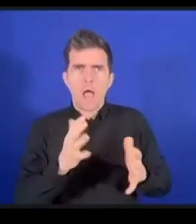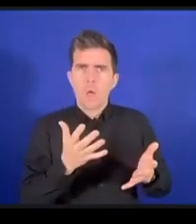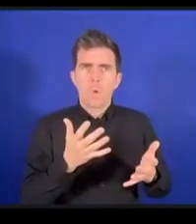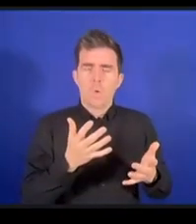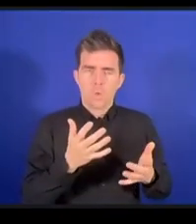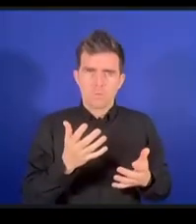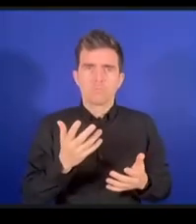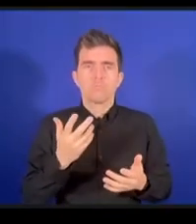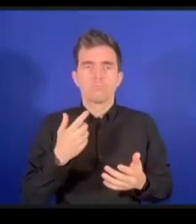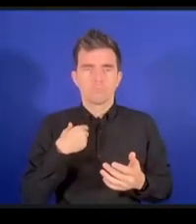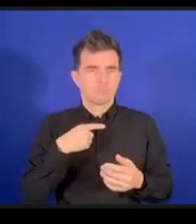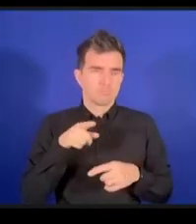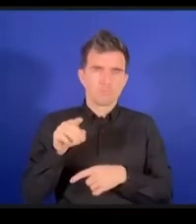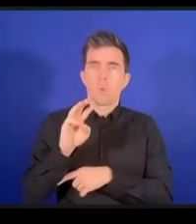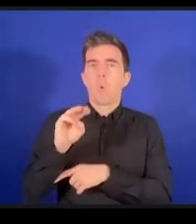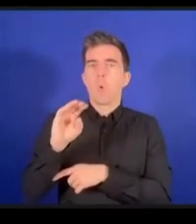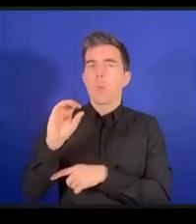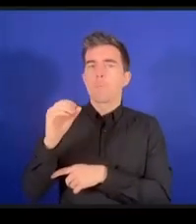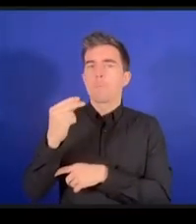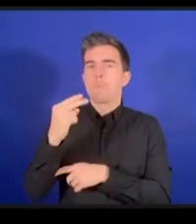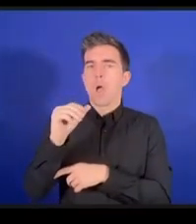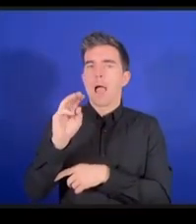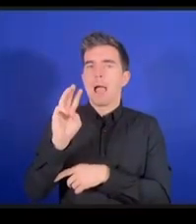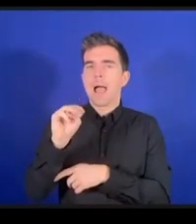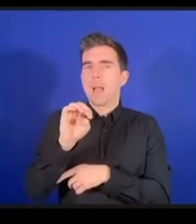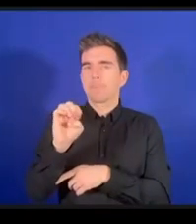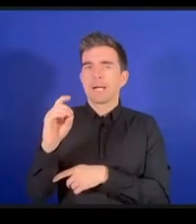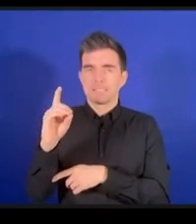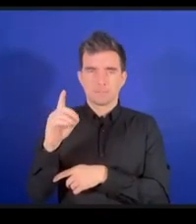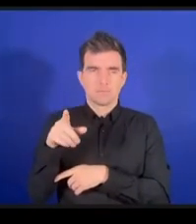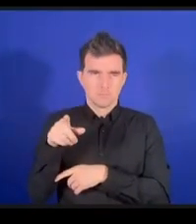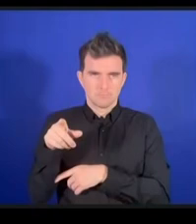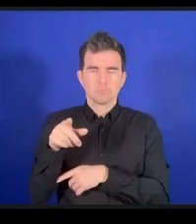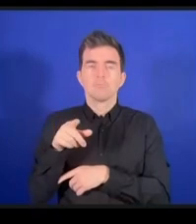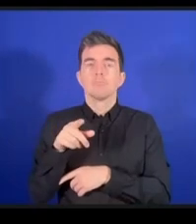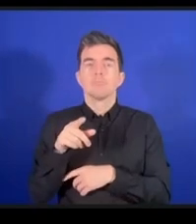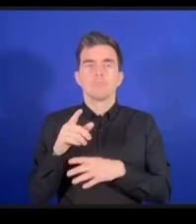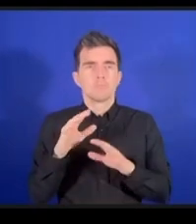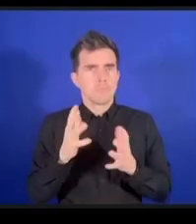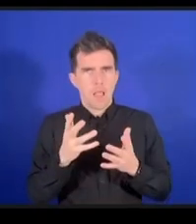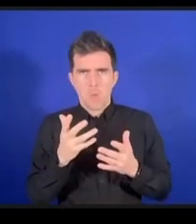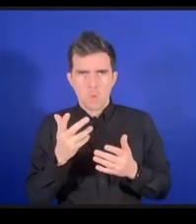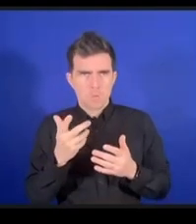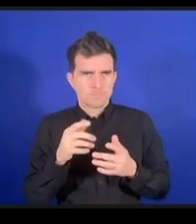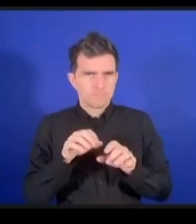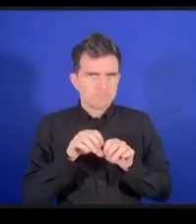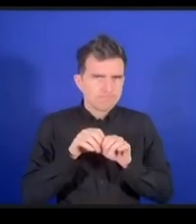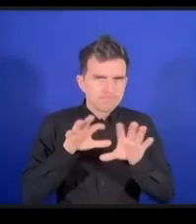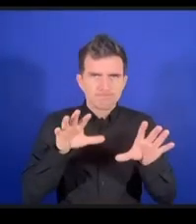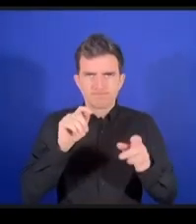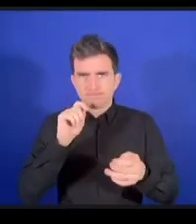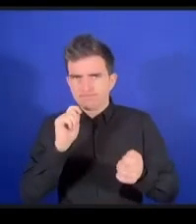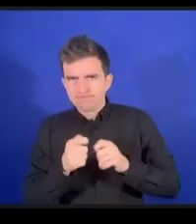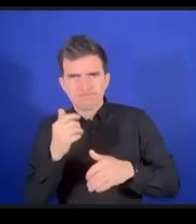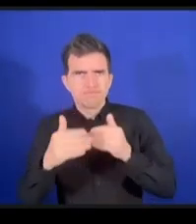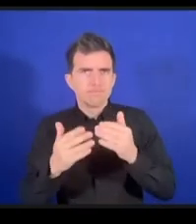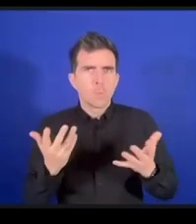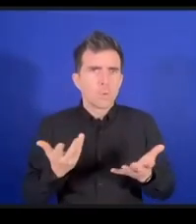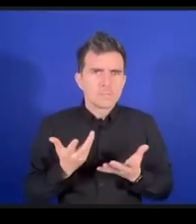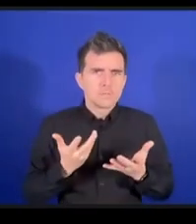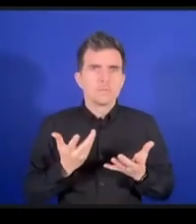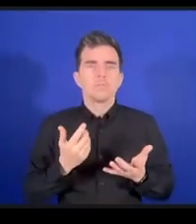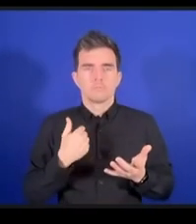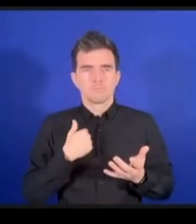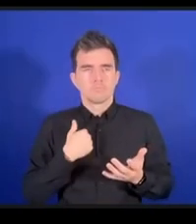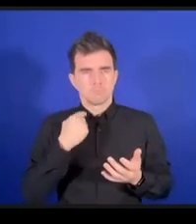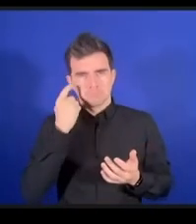いろんなインパクトについて話をされました会場の方の中に具体的な経験を持って